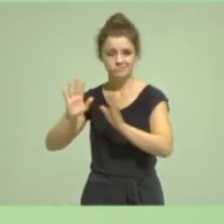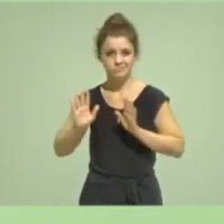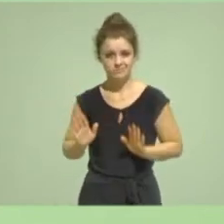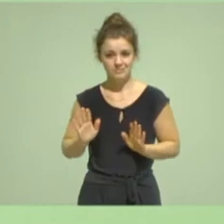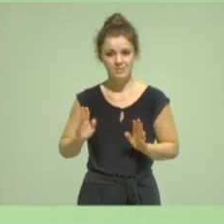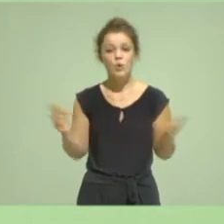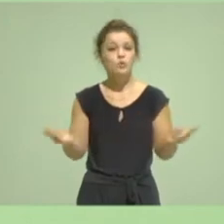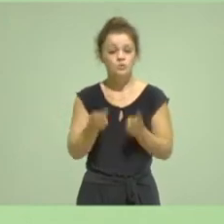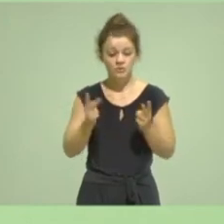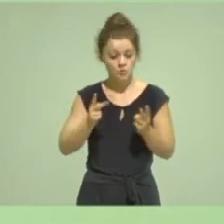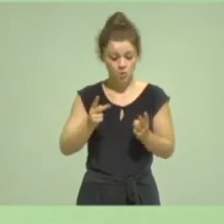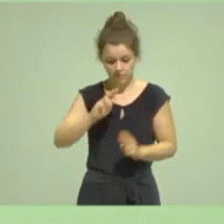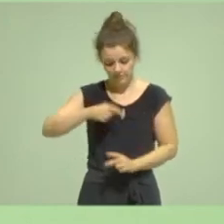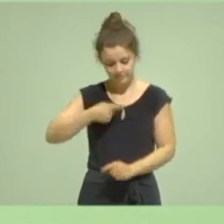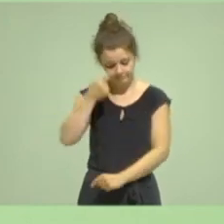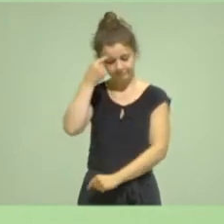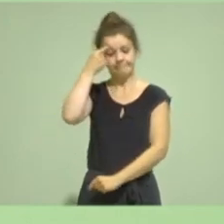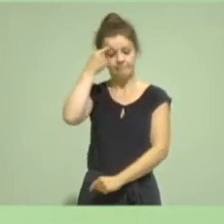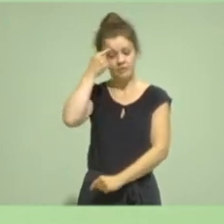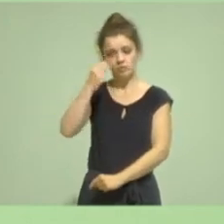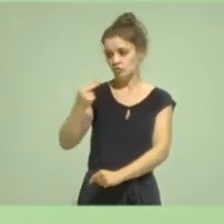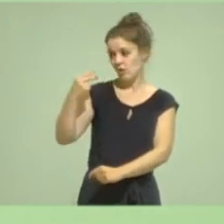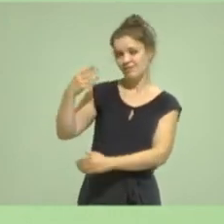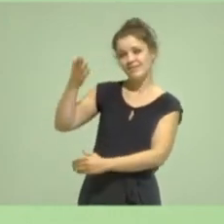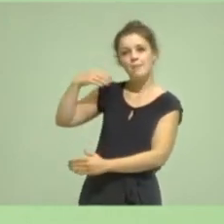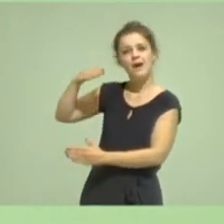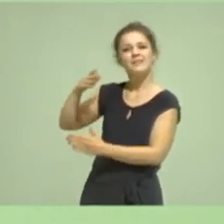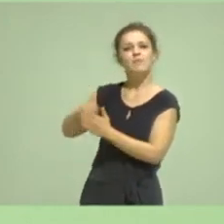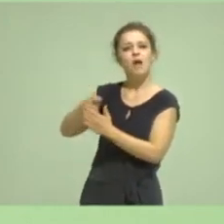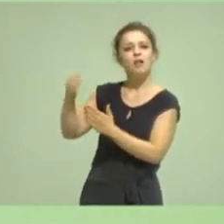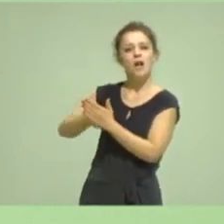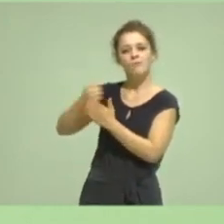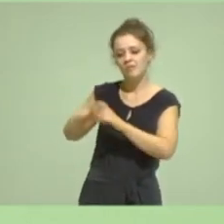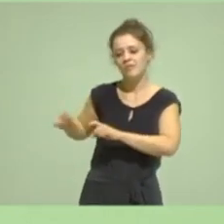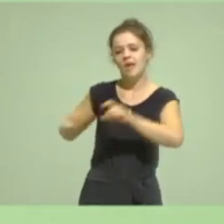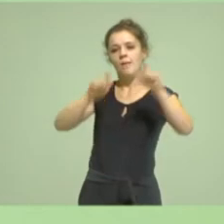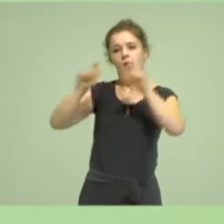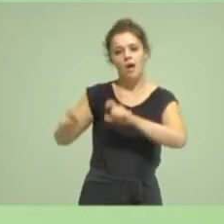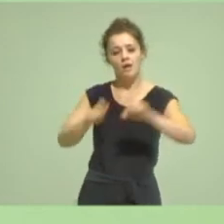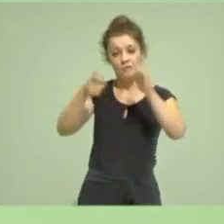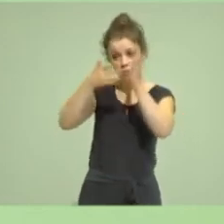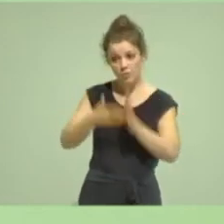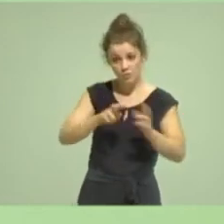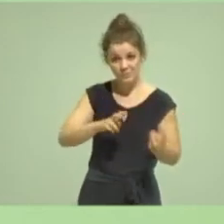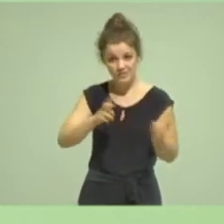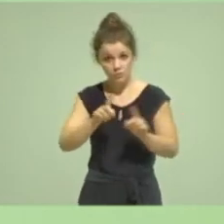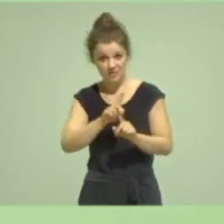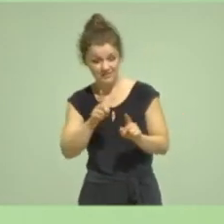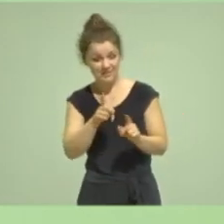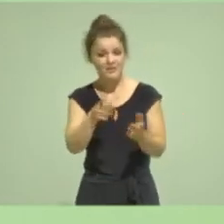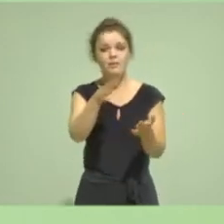Wahlkampf erzählt haben, dass es für die Kommunen auch einen Benefit geben muss, wenn in ihrem